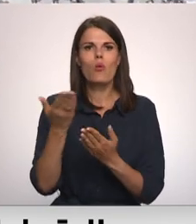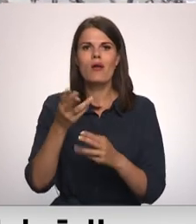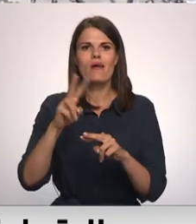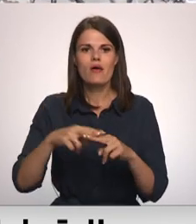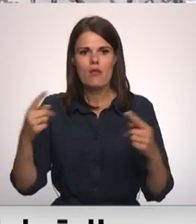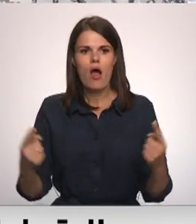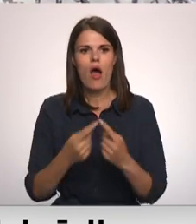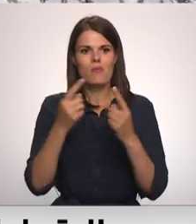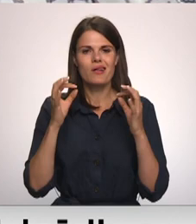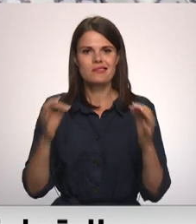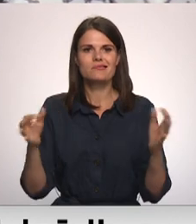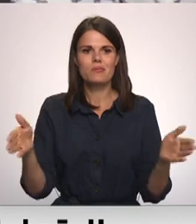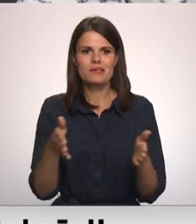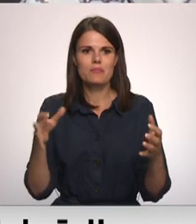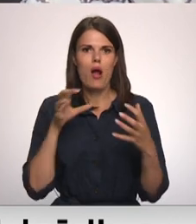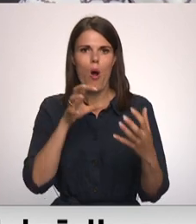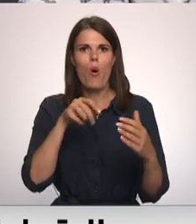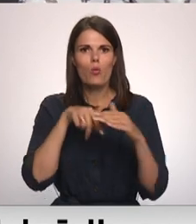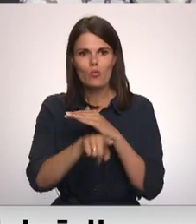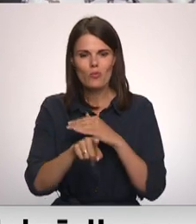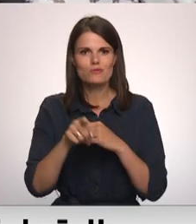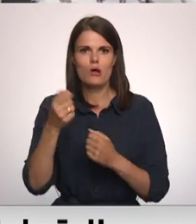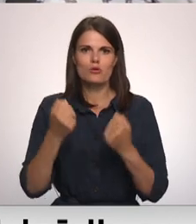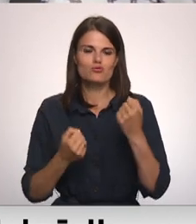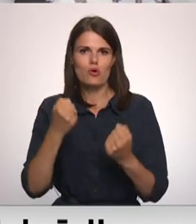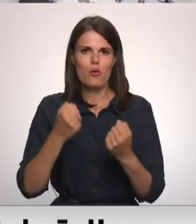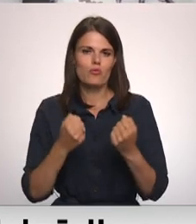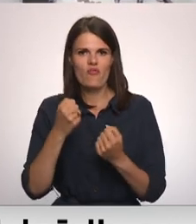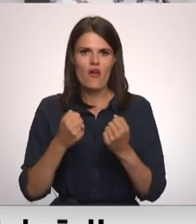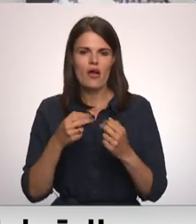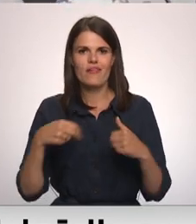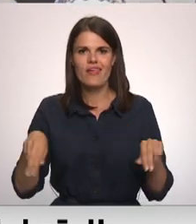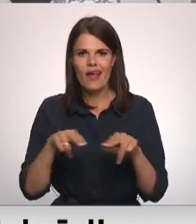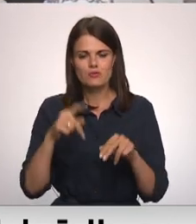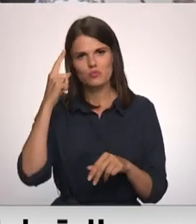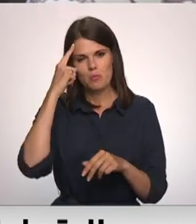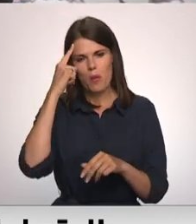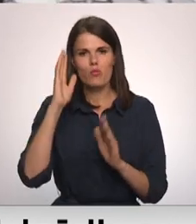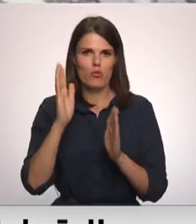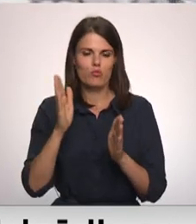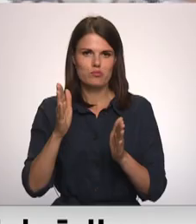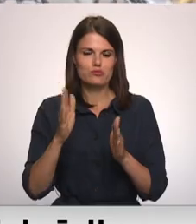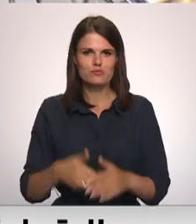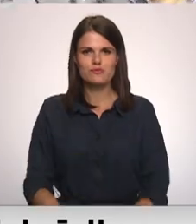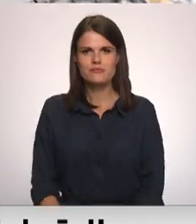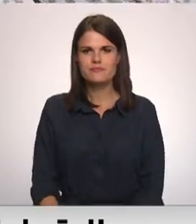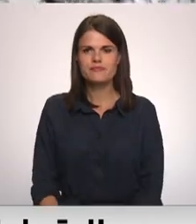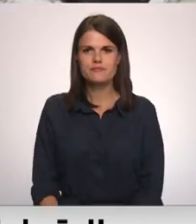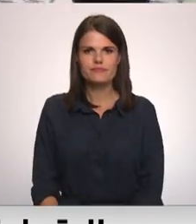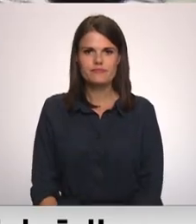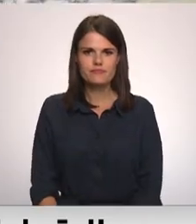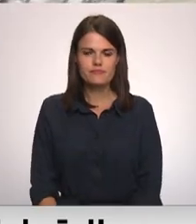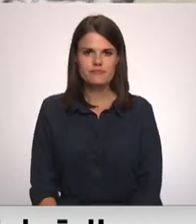vietas. Reālos izmērus autobusos, par ko autotransporta direkcija sola padomāt. Sandra Lētāni, Andrs